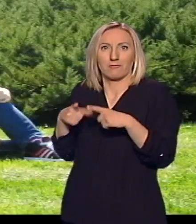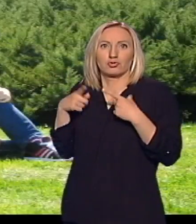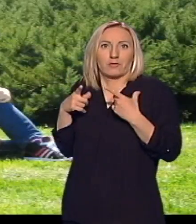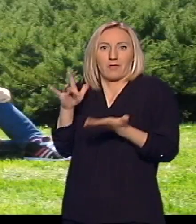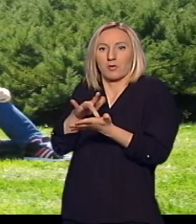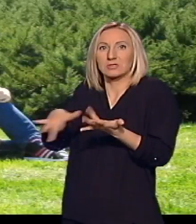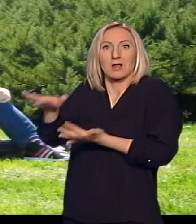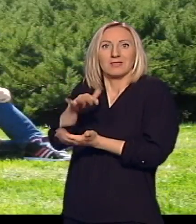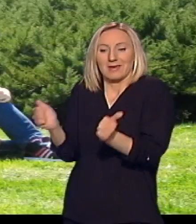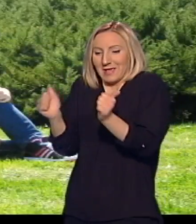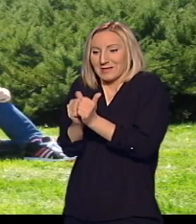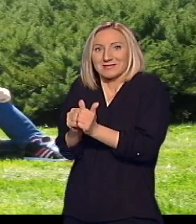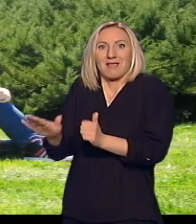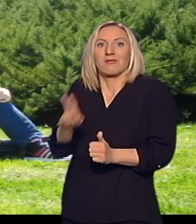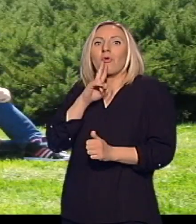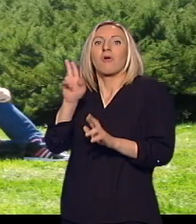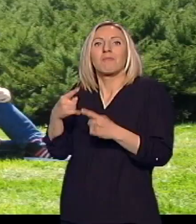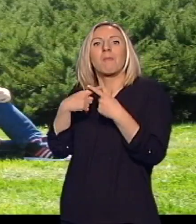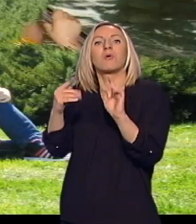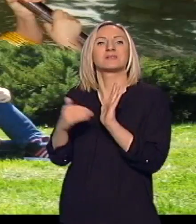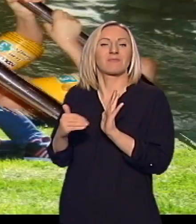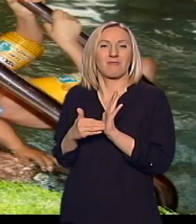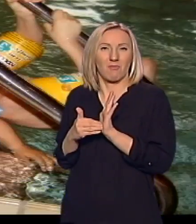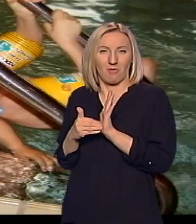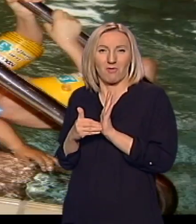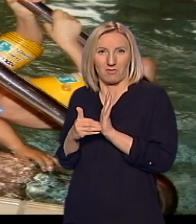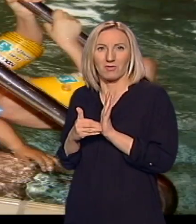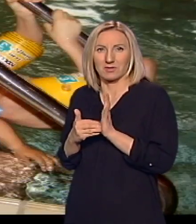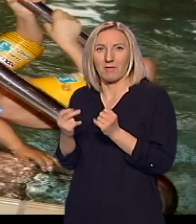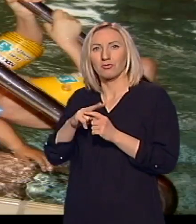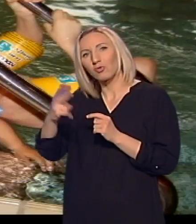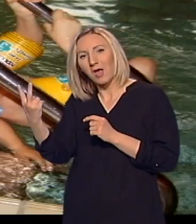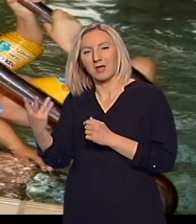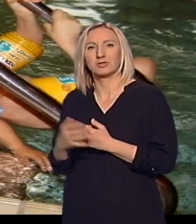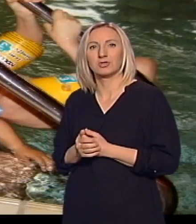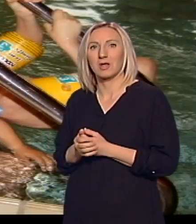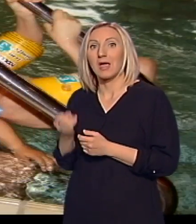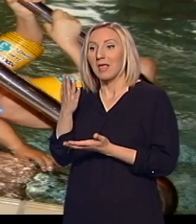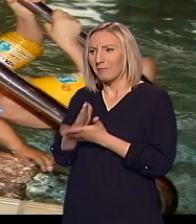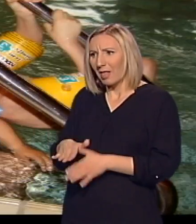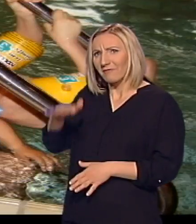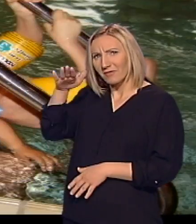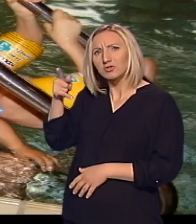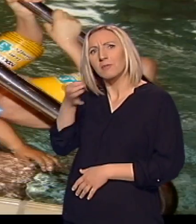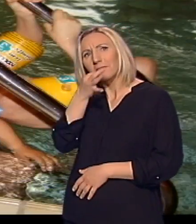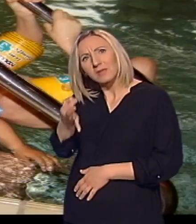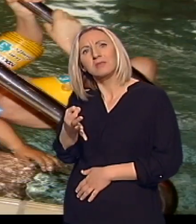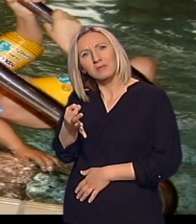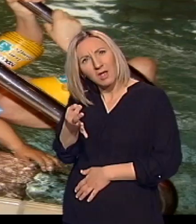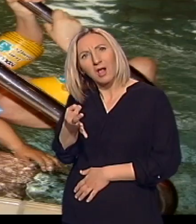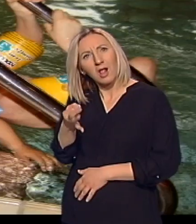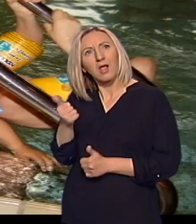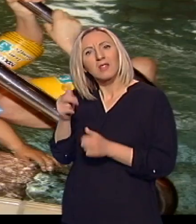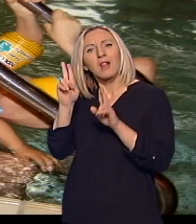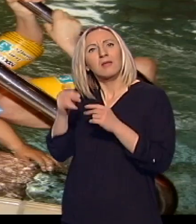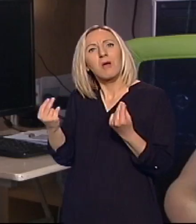posebne potrebe, koje je u nekom smislu drugačiji od ostalih. Tek kad je bila veća, pitala je na nivou perifernih